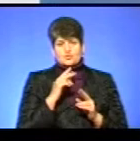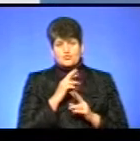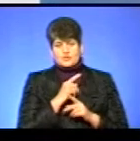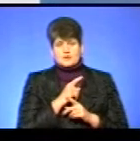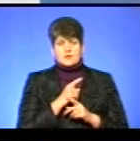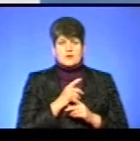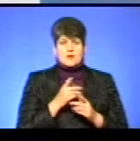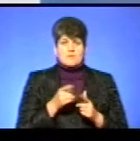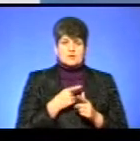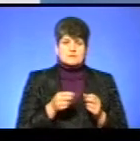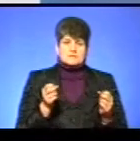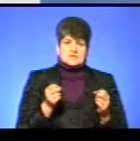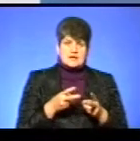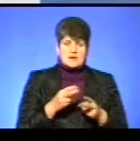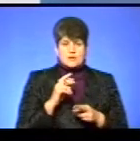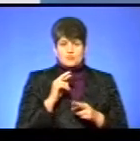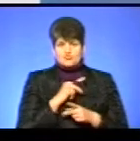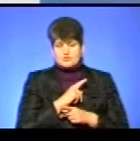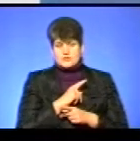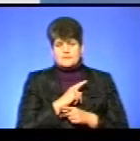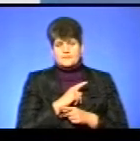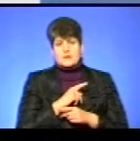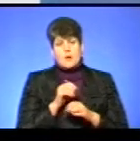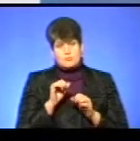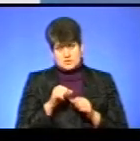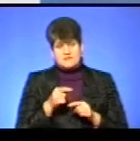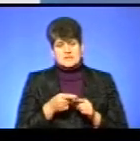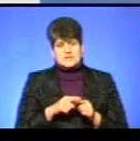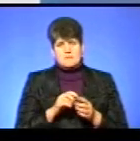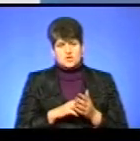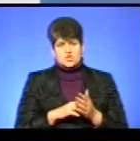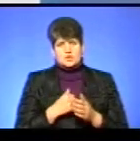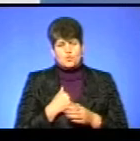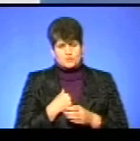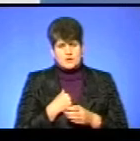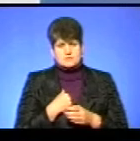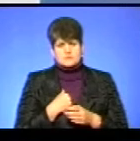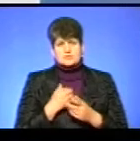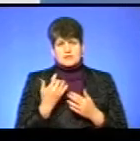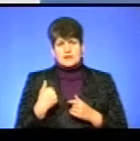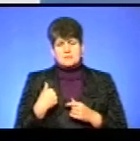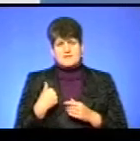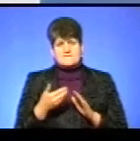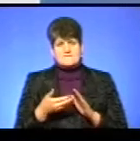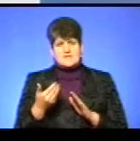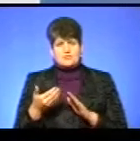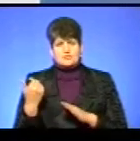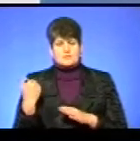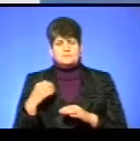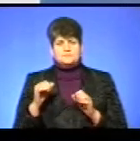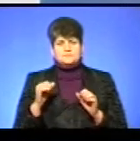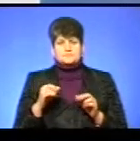аграріями, або умисне отруєння. Розкажіть, чи можлива така причина у нас, оскільки ми виключаємо ймовірність